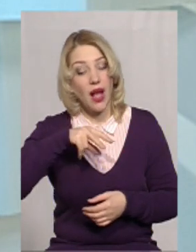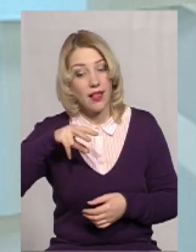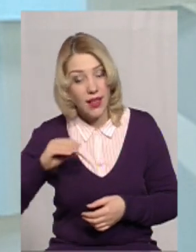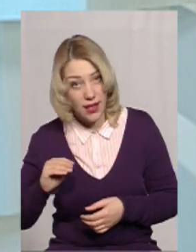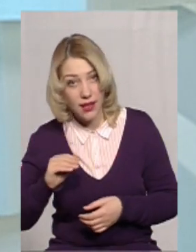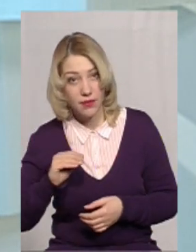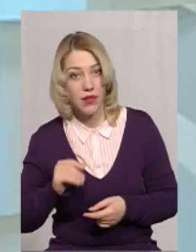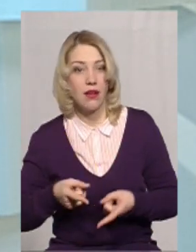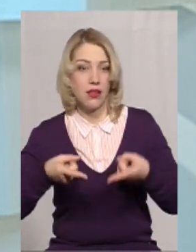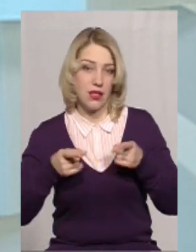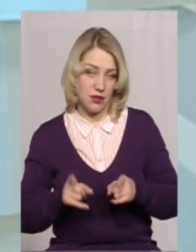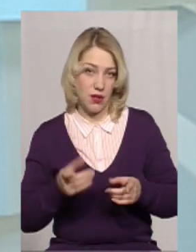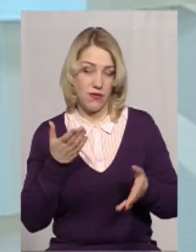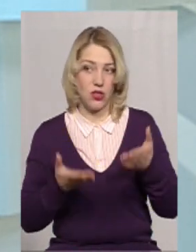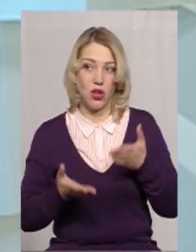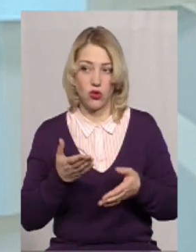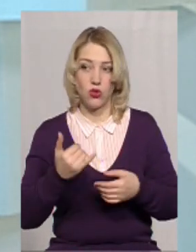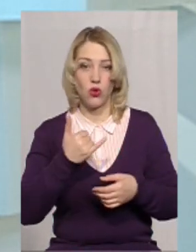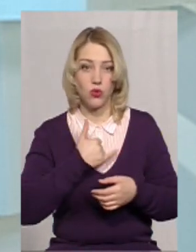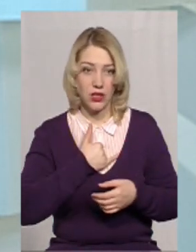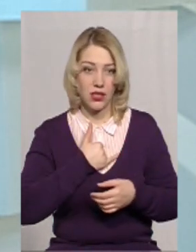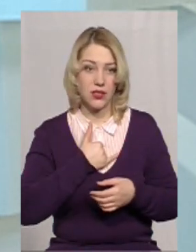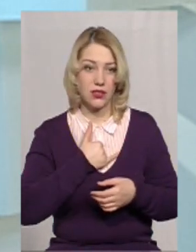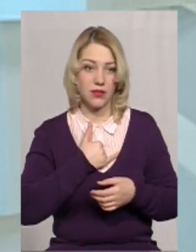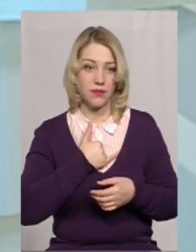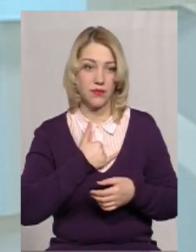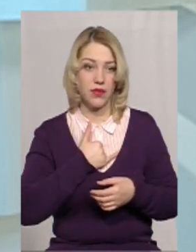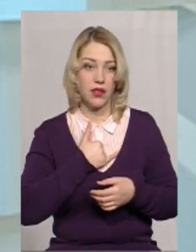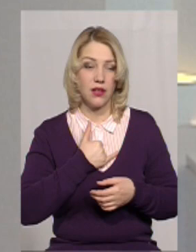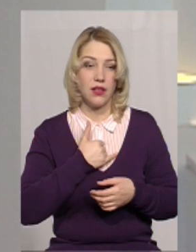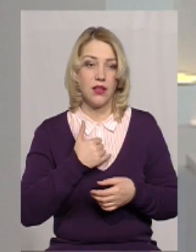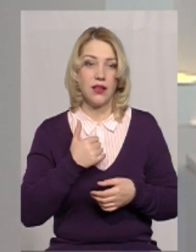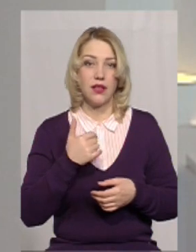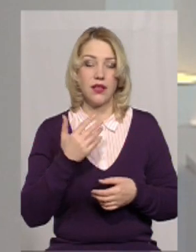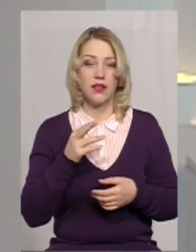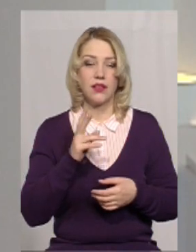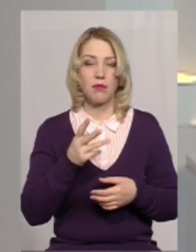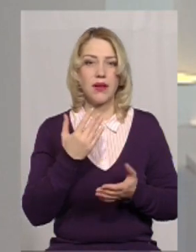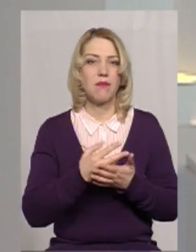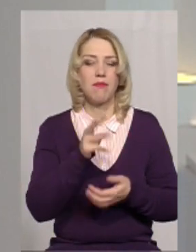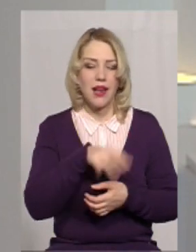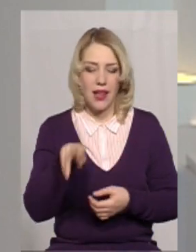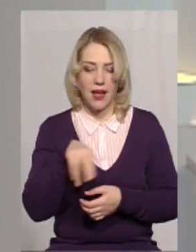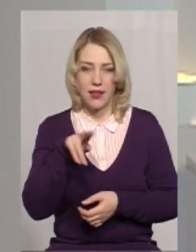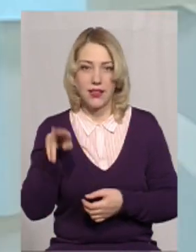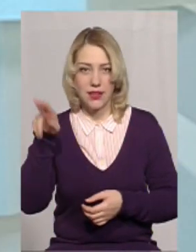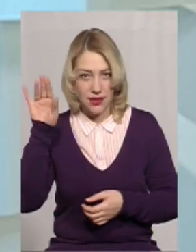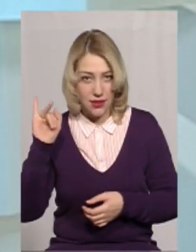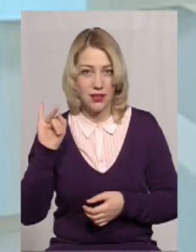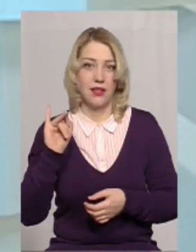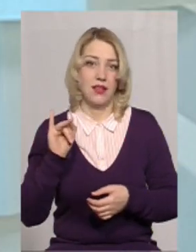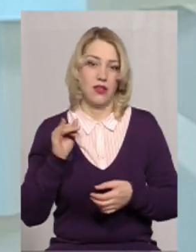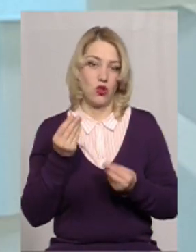насправді, якщо б у нас і ми більярд розподілу робили такої суми, то її би не вистачило.